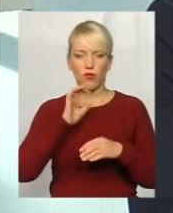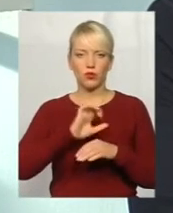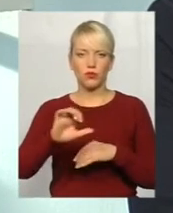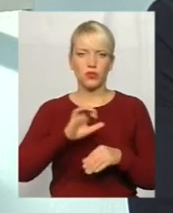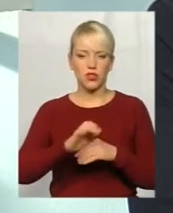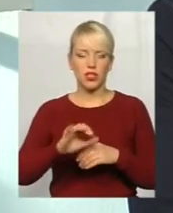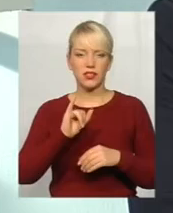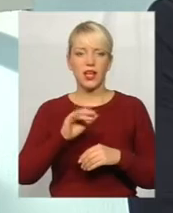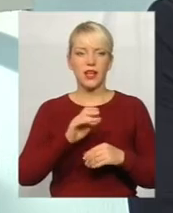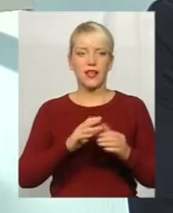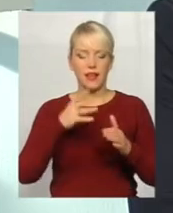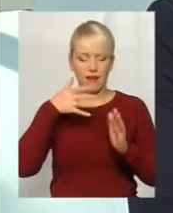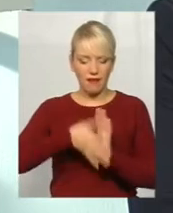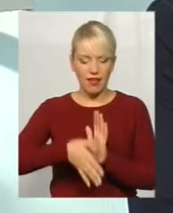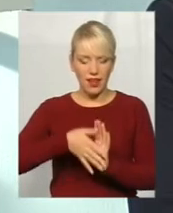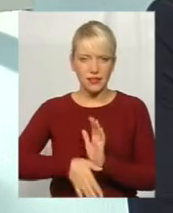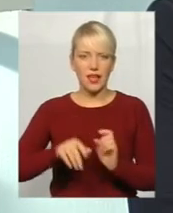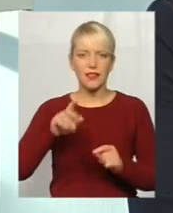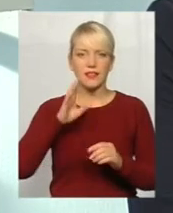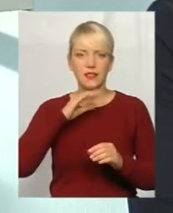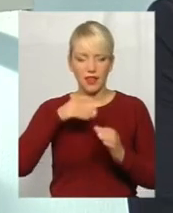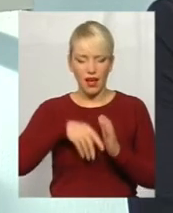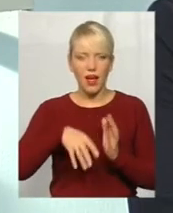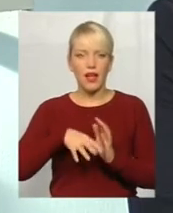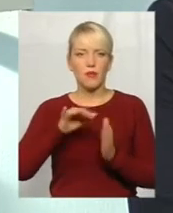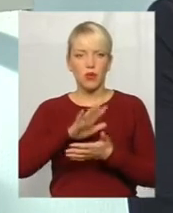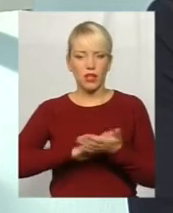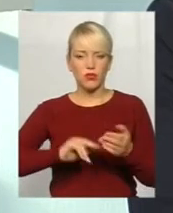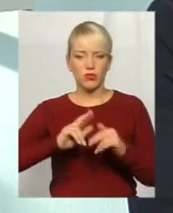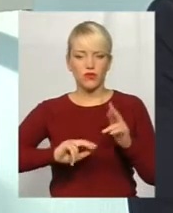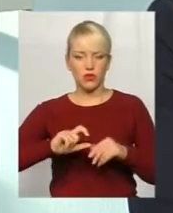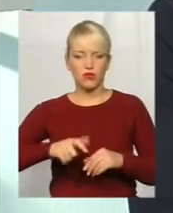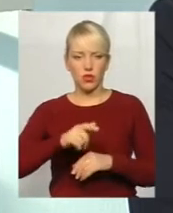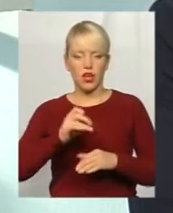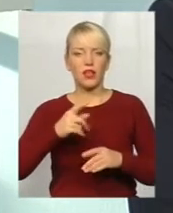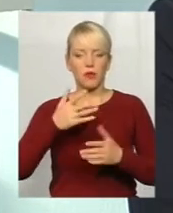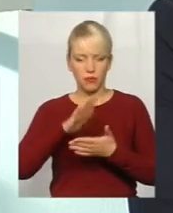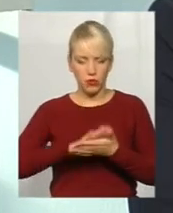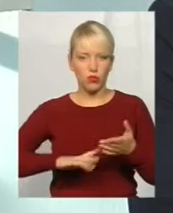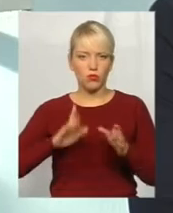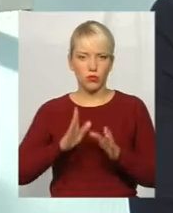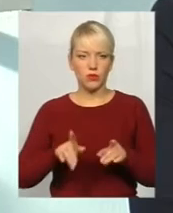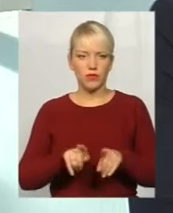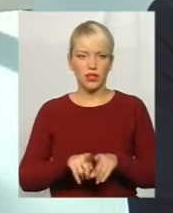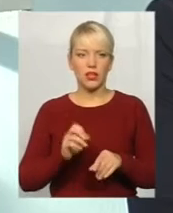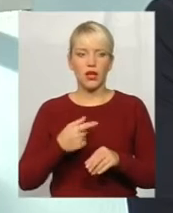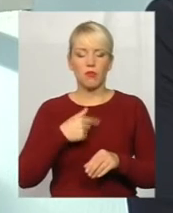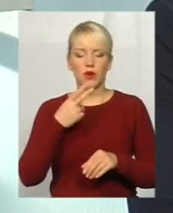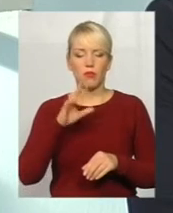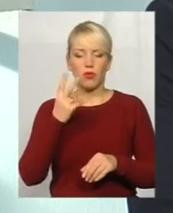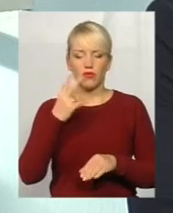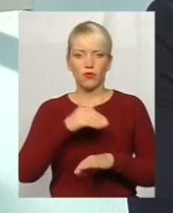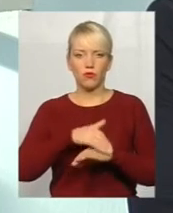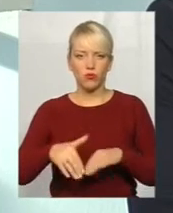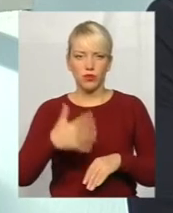і подальшому будівництво доріг. Тому ми будемо продовжувати таким чином. Ми в цьому році тільки по двох вулицях, мікроруглянах проклали